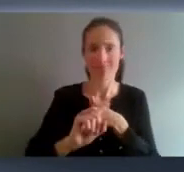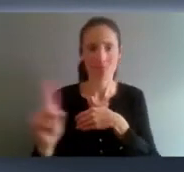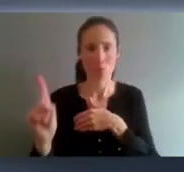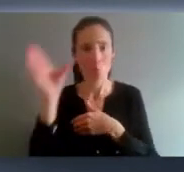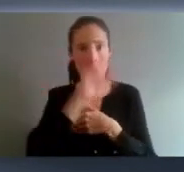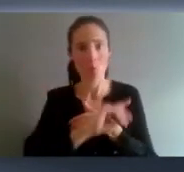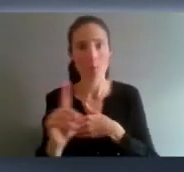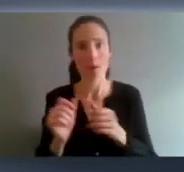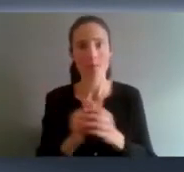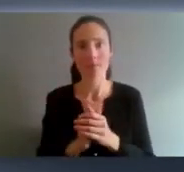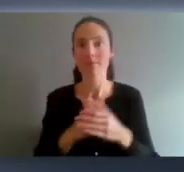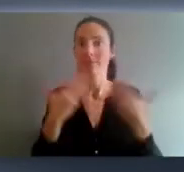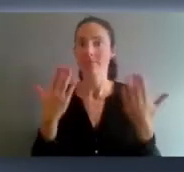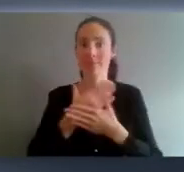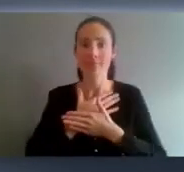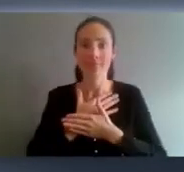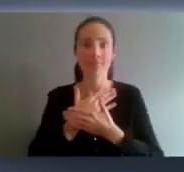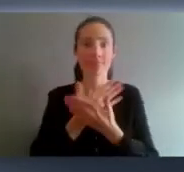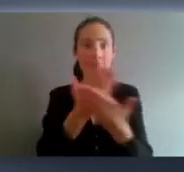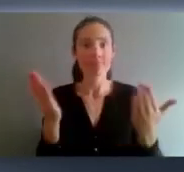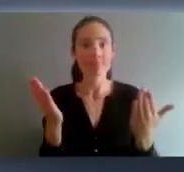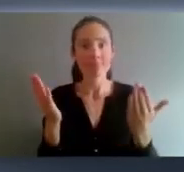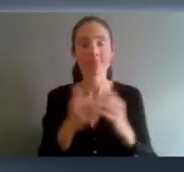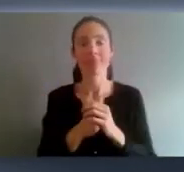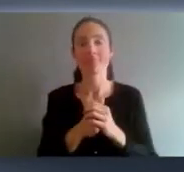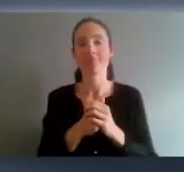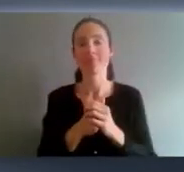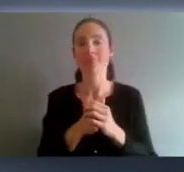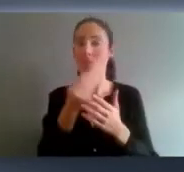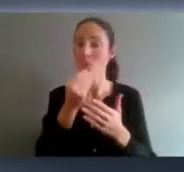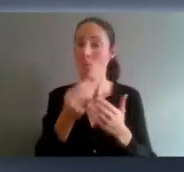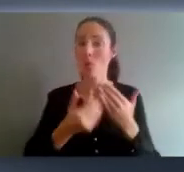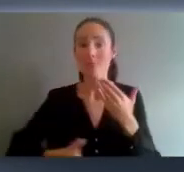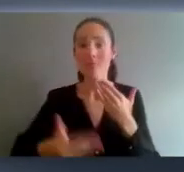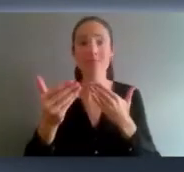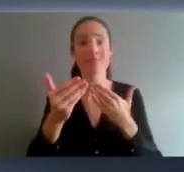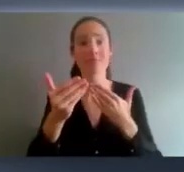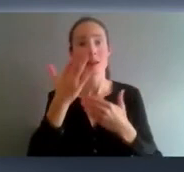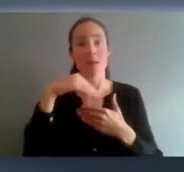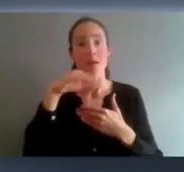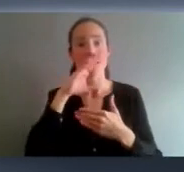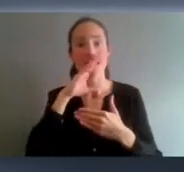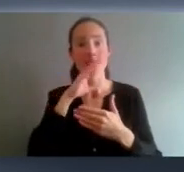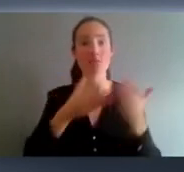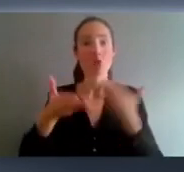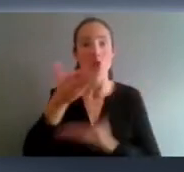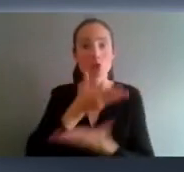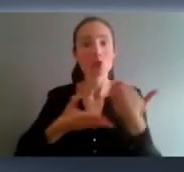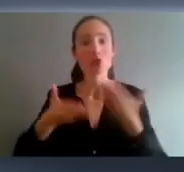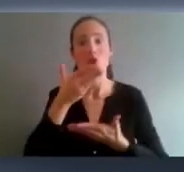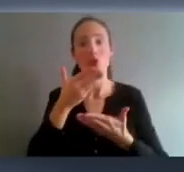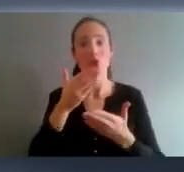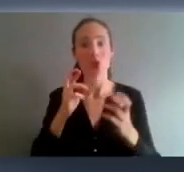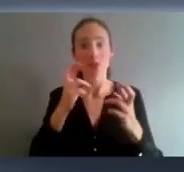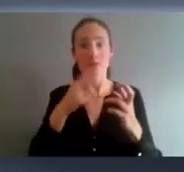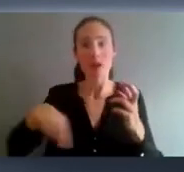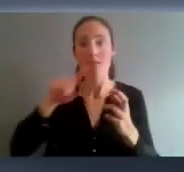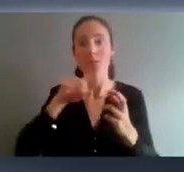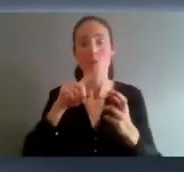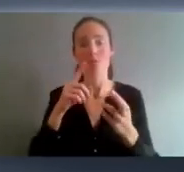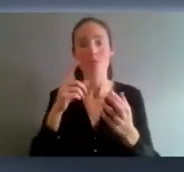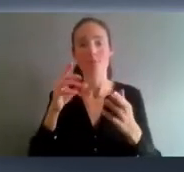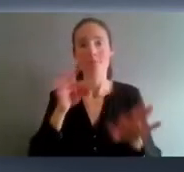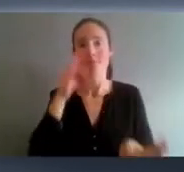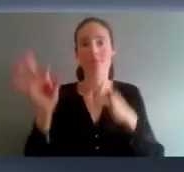Je vous souhaite donc à toutes et à tous un bon colloque, un colloque fructueux et enrichissant. Merci d